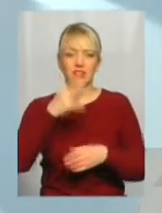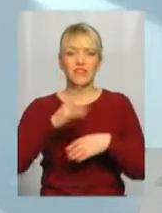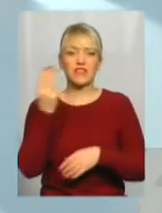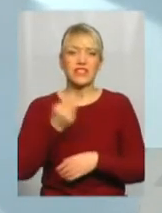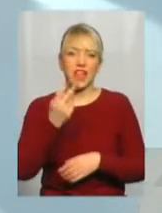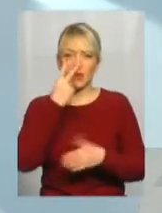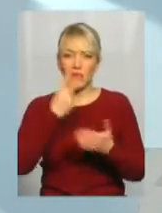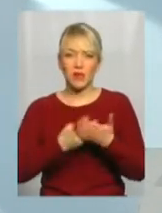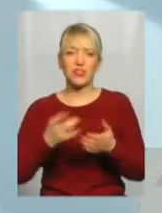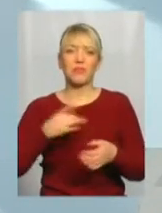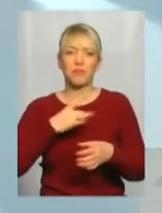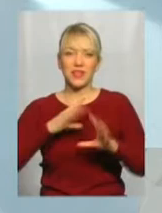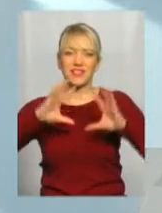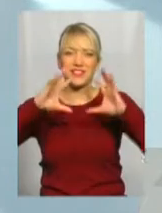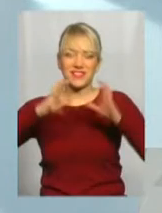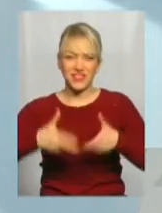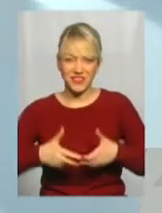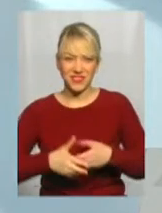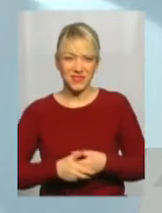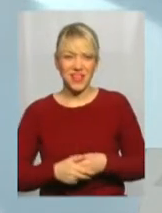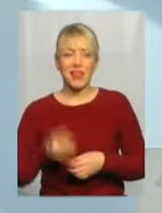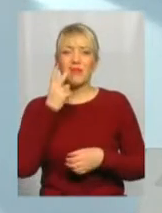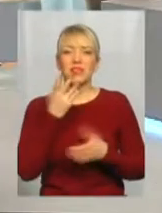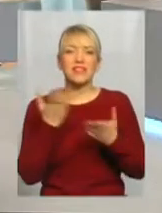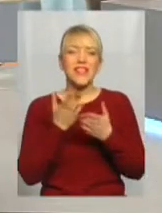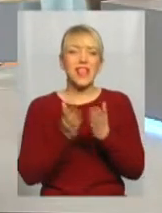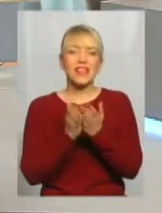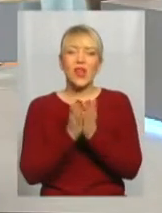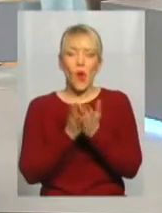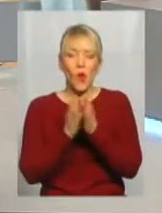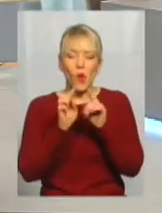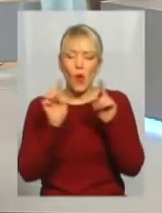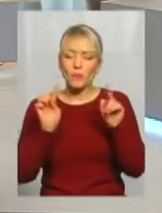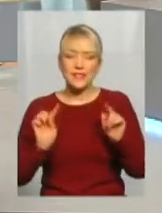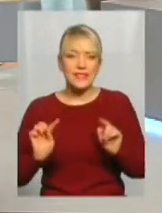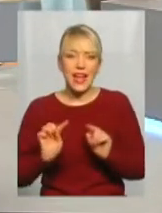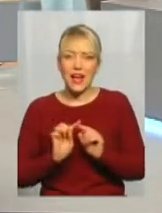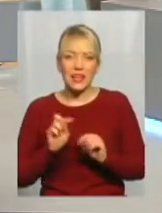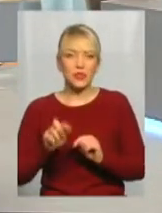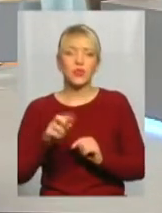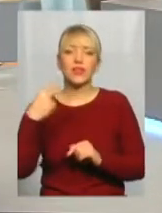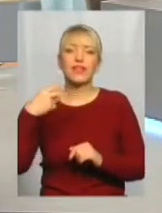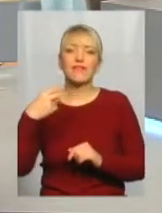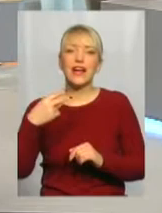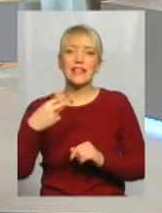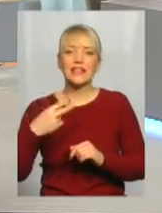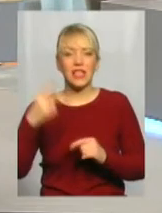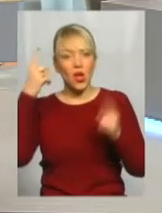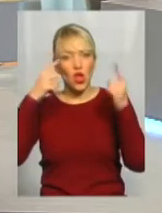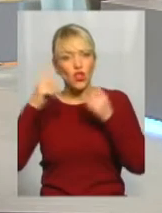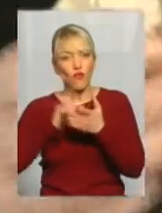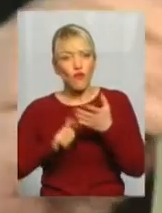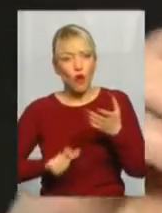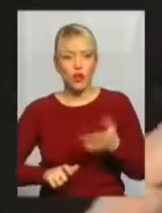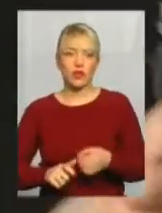білий світ. Подивіться, будь ласка, який кобзарик. Ну, тут лише 20 творів. За браком